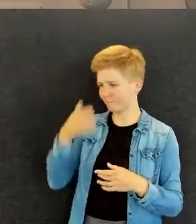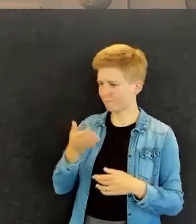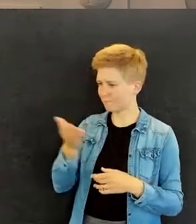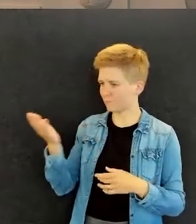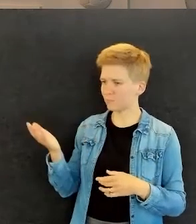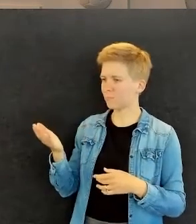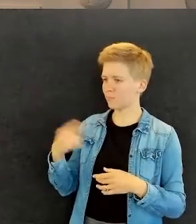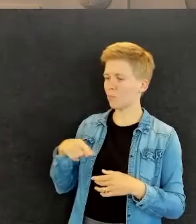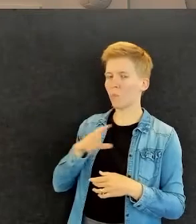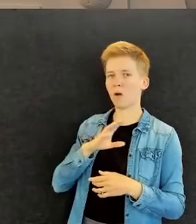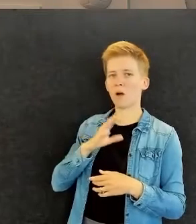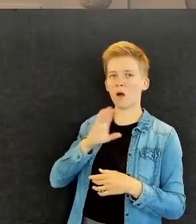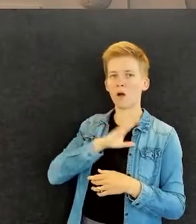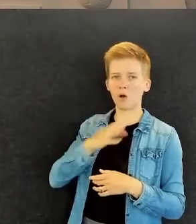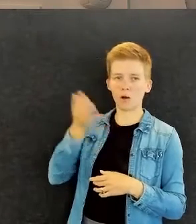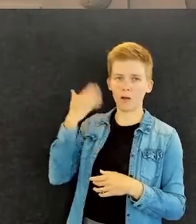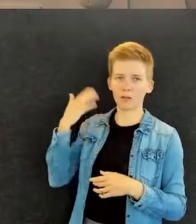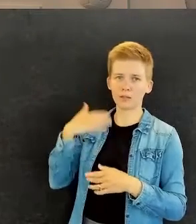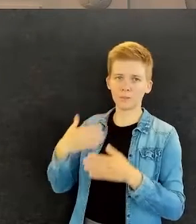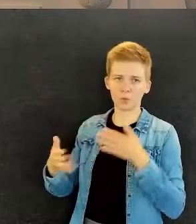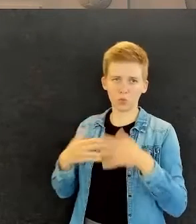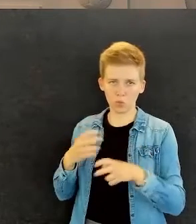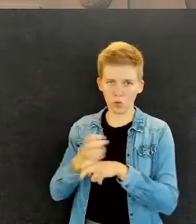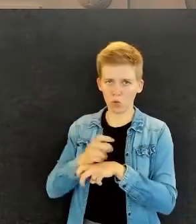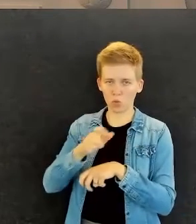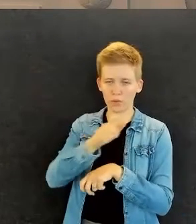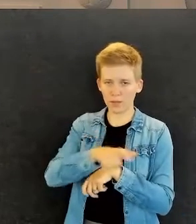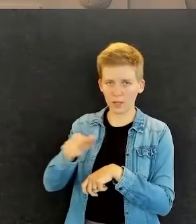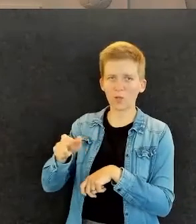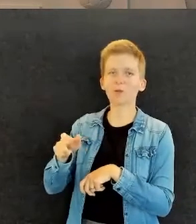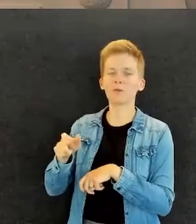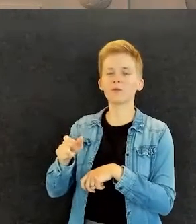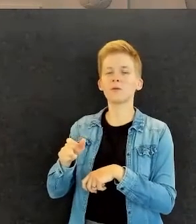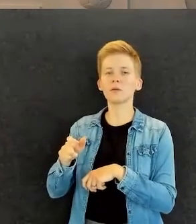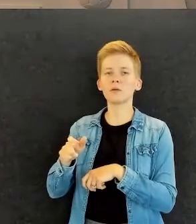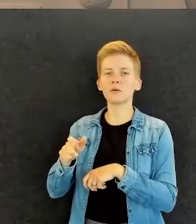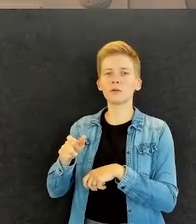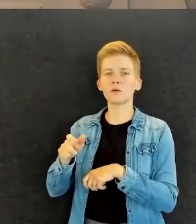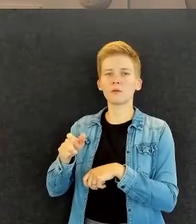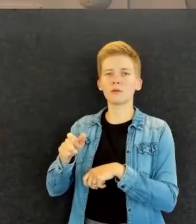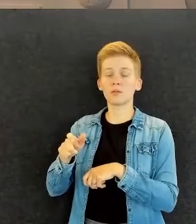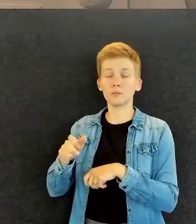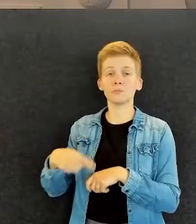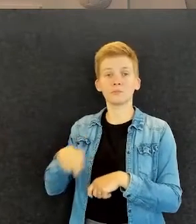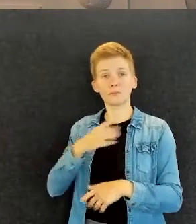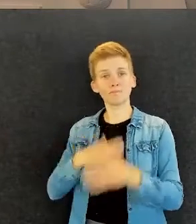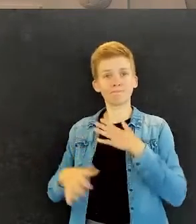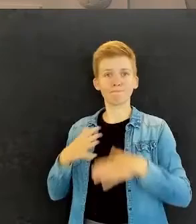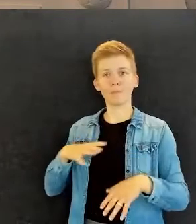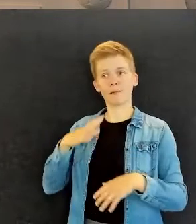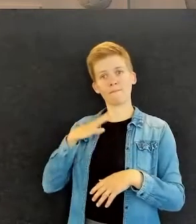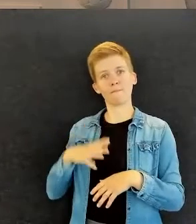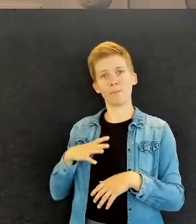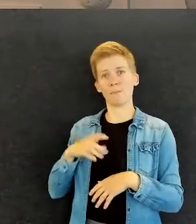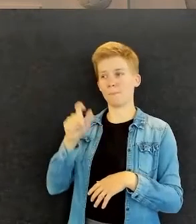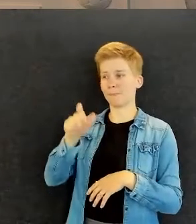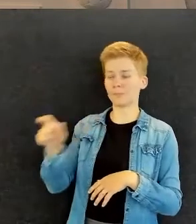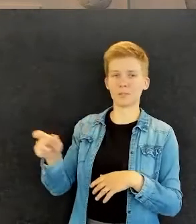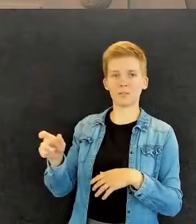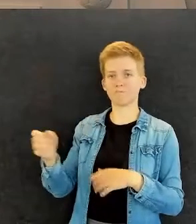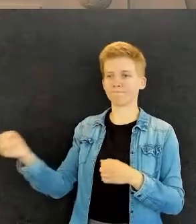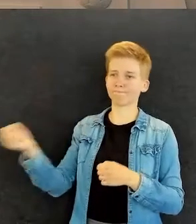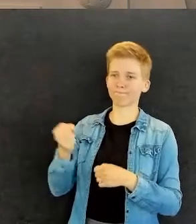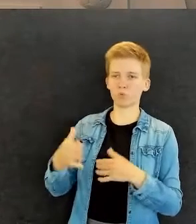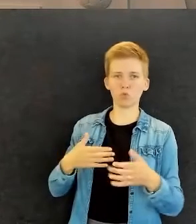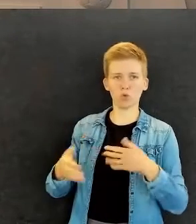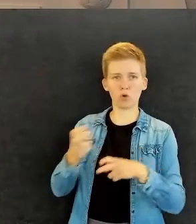työkokeilijoita. Tämä on sellainen, että tosi mieluustetaan vammaisia ihmisiä työkokeiluun.